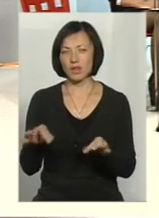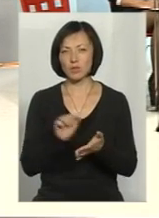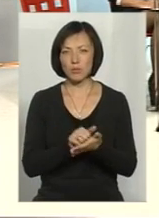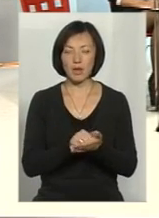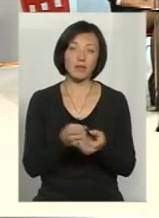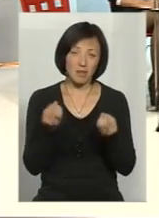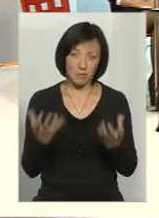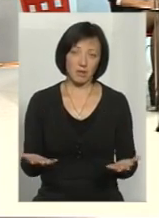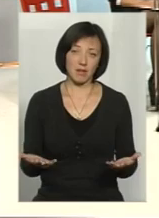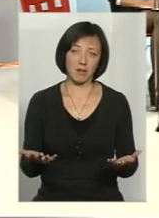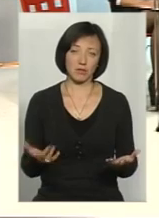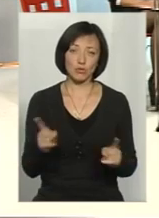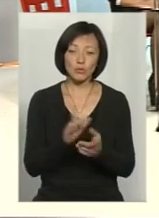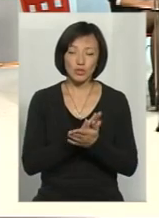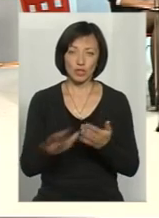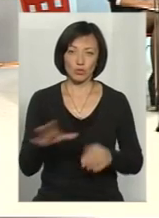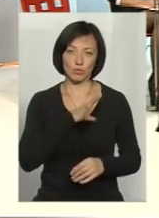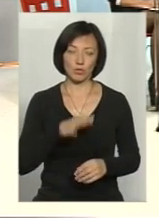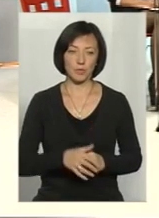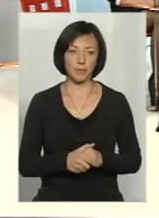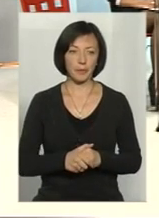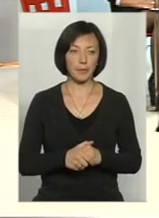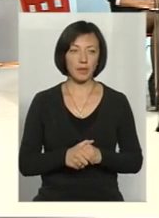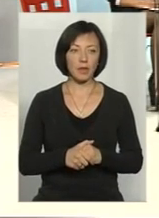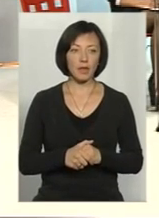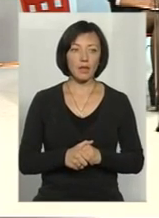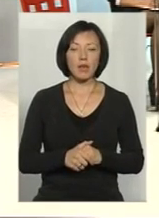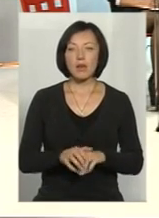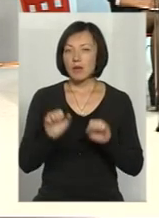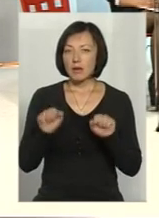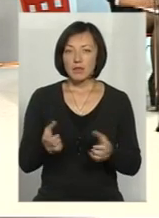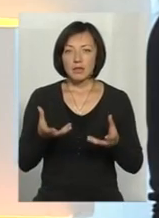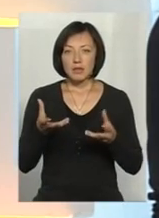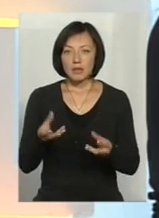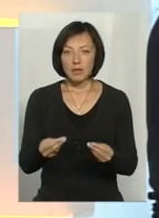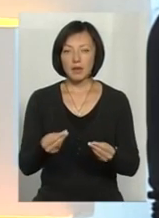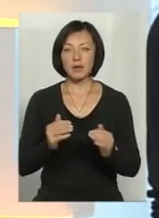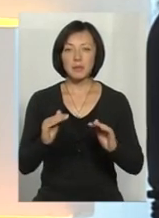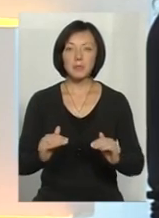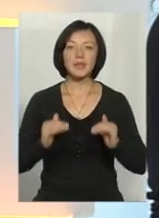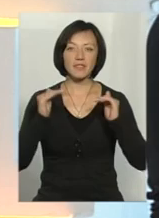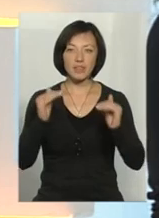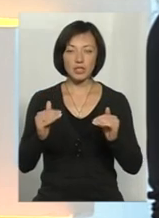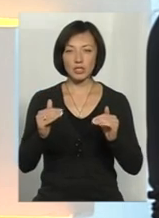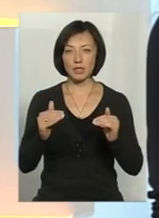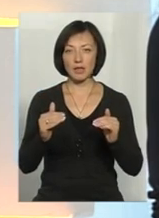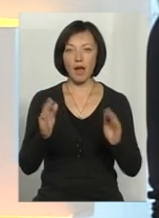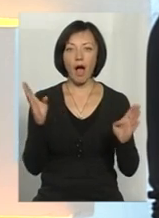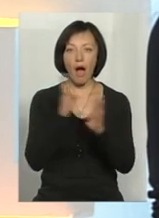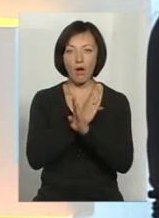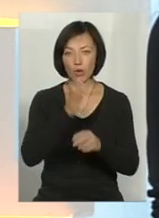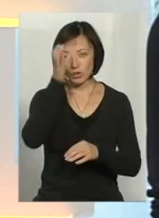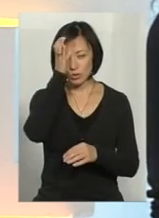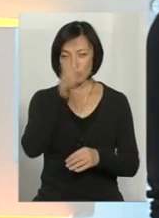а елементарно. Департамент може впливати тільки в частині підвищення екологічної свідомості, роз'яснювальні роботи серед